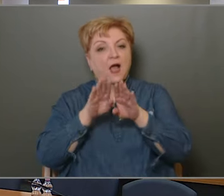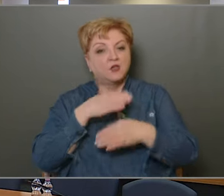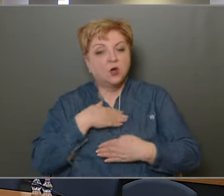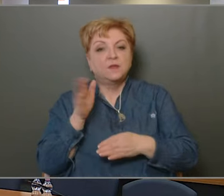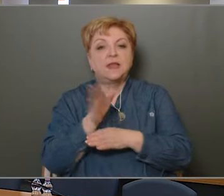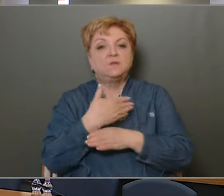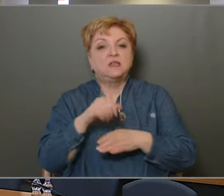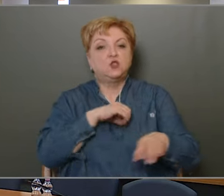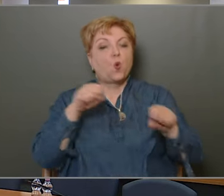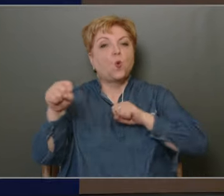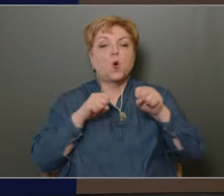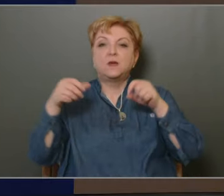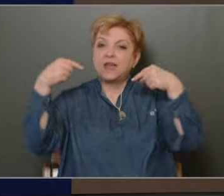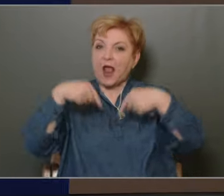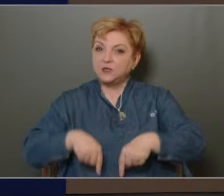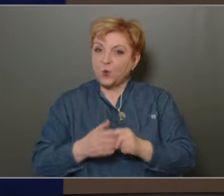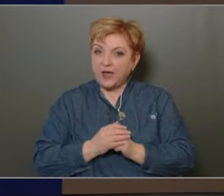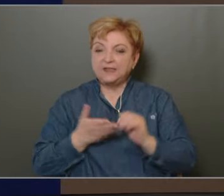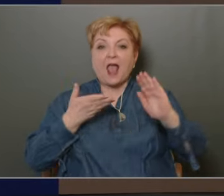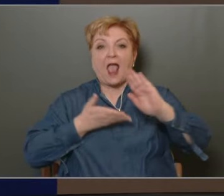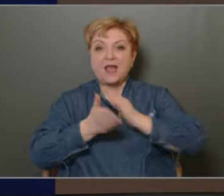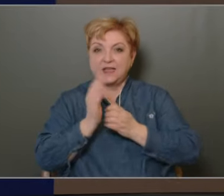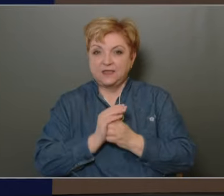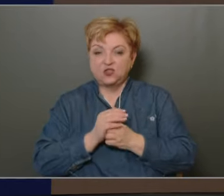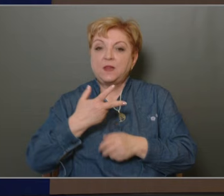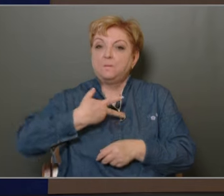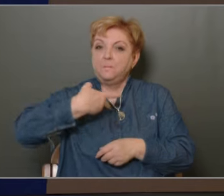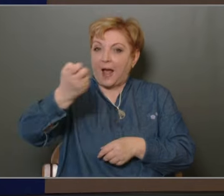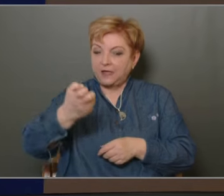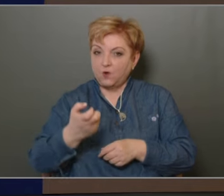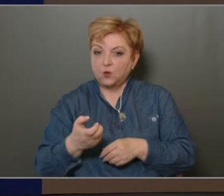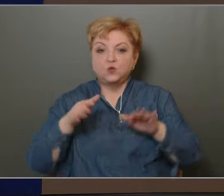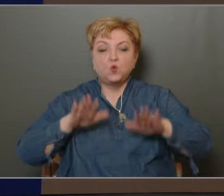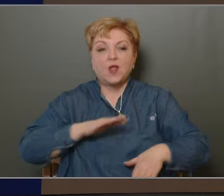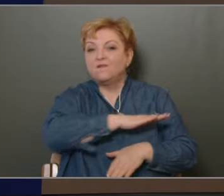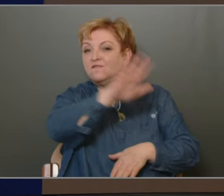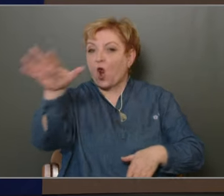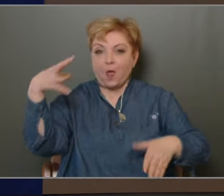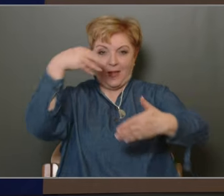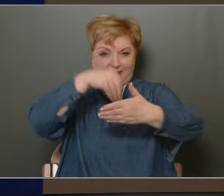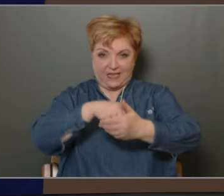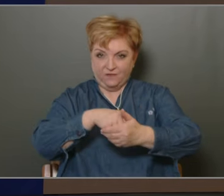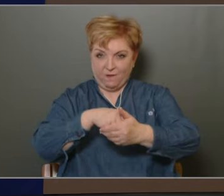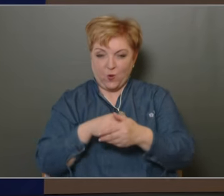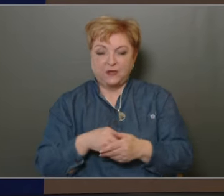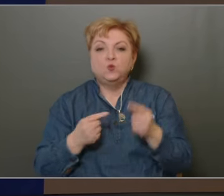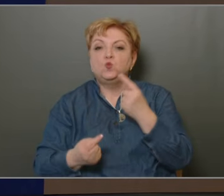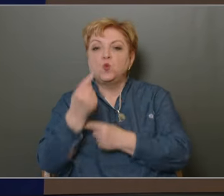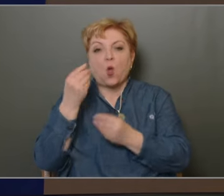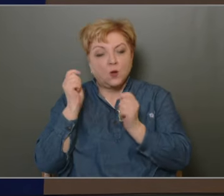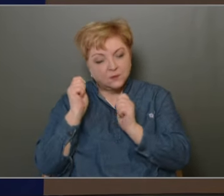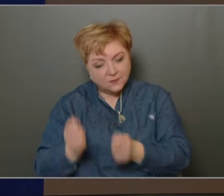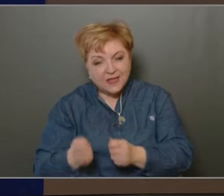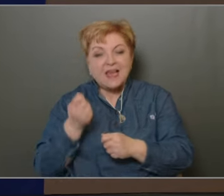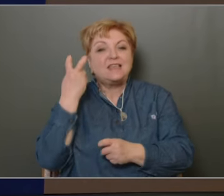nemzetiségi önkormányzatok elnökeit, helyetteseit, meghívottakat, az ülés valamennyi résztvevőjét. Ön köszöntöm,